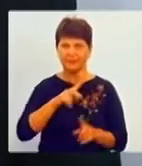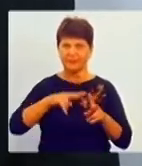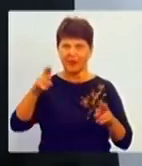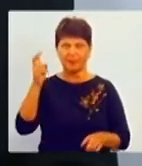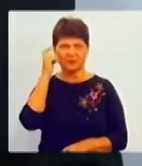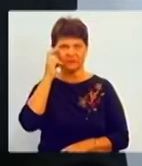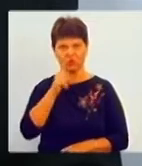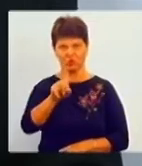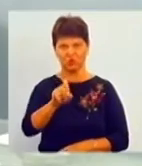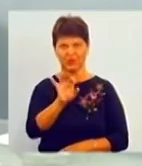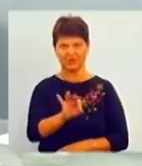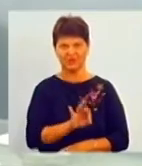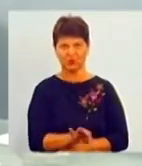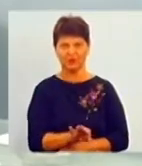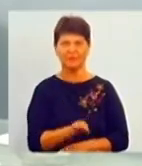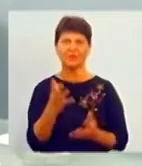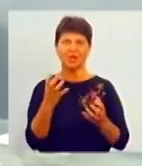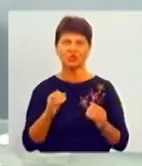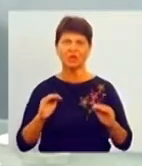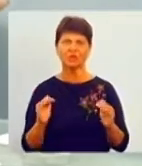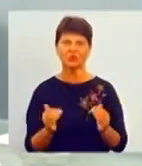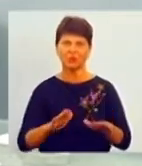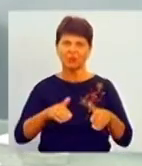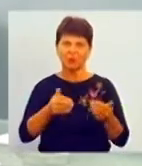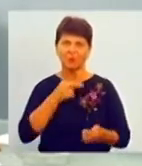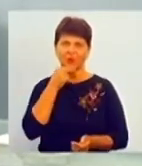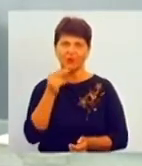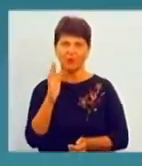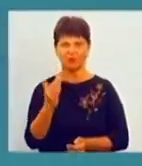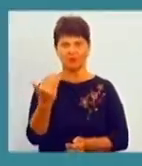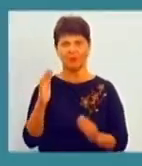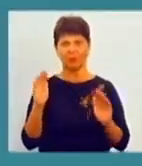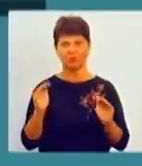це 100%. Ще один сюжет пропоную вашої увазі і будемо з вами прощатися.